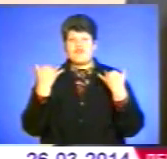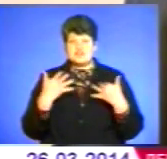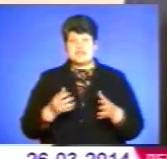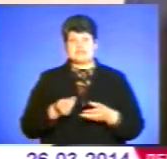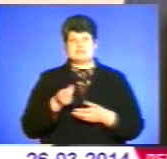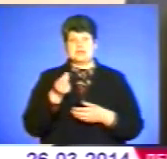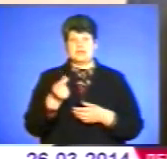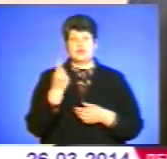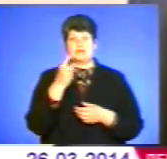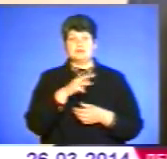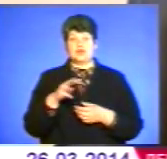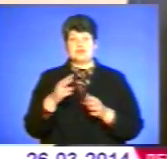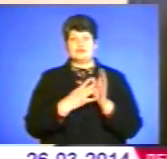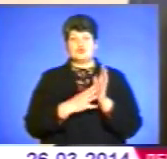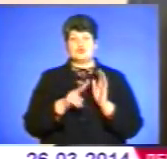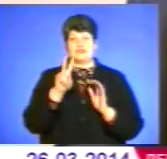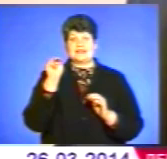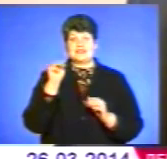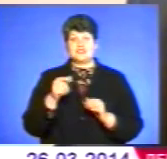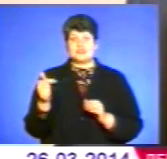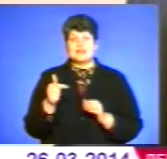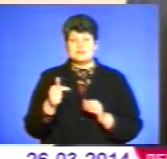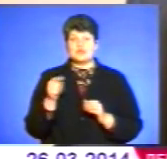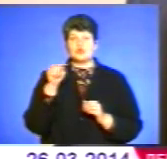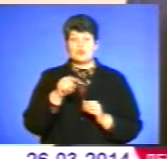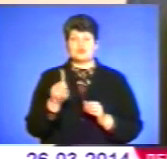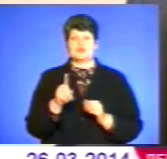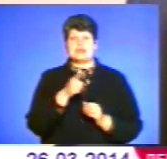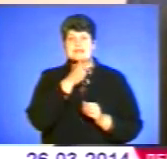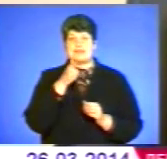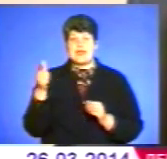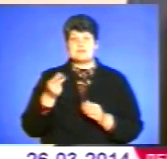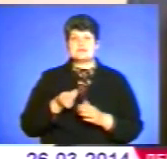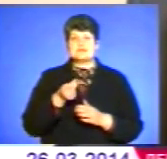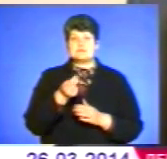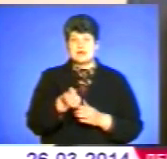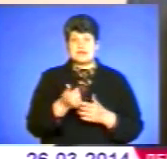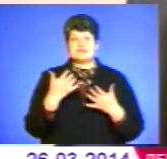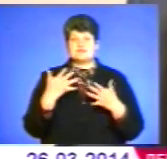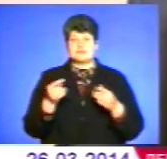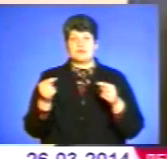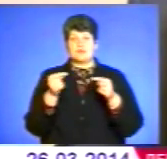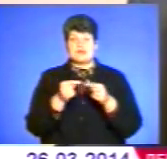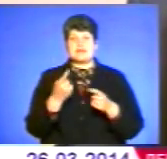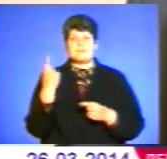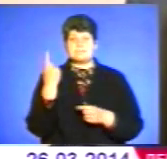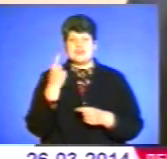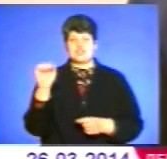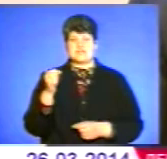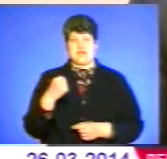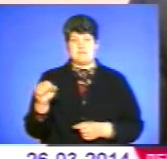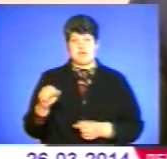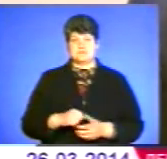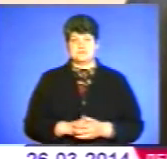1 мільйон 92 тисячі гривень. При цьому, що термін сплати по таких громадянах припадає на 1 серпня.